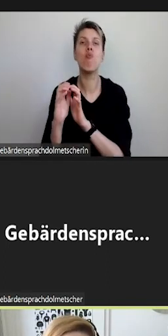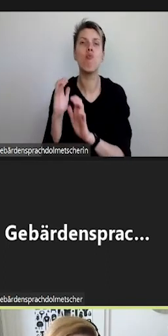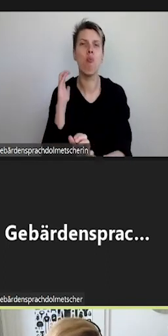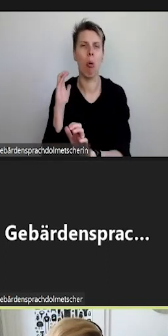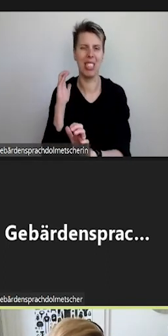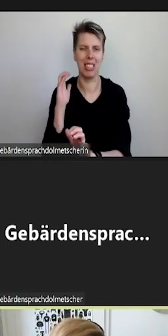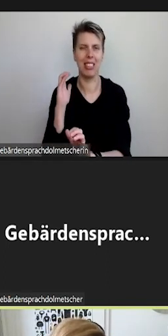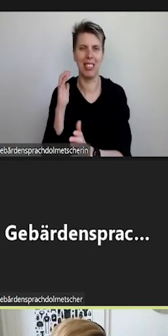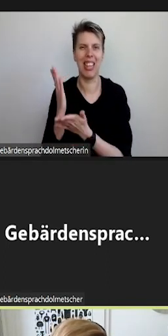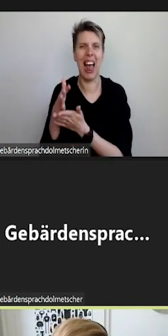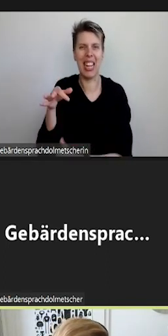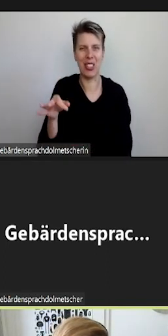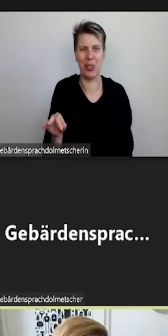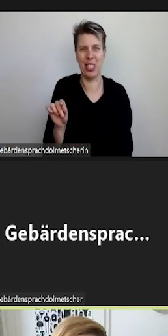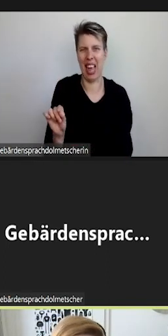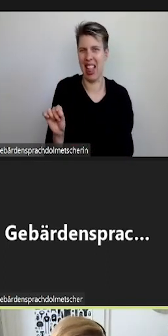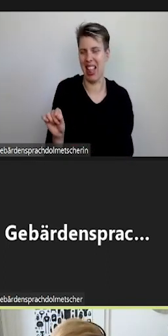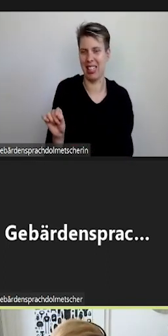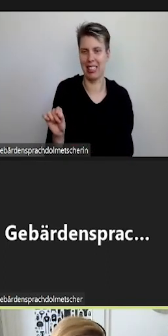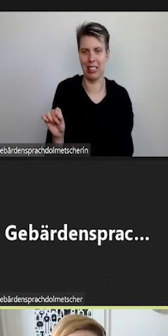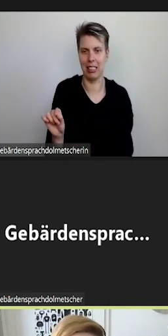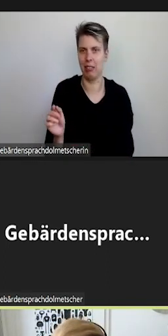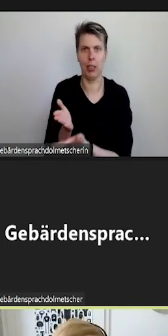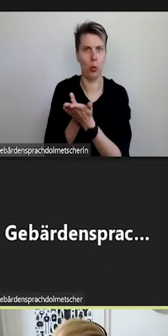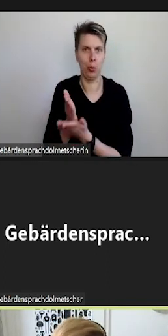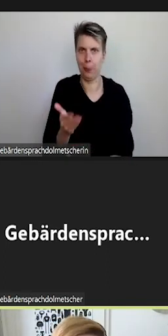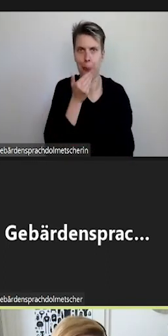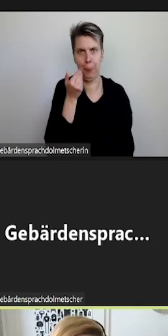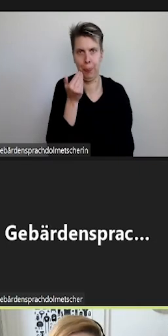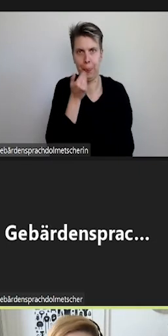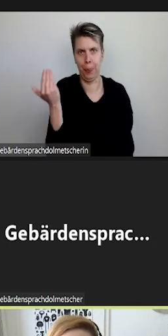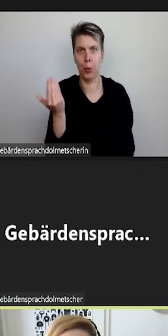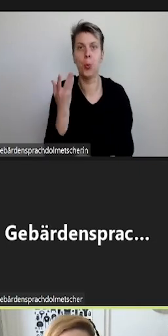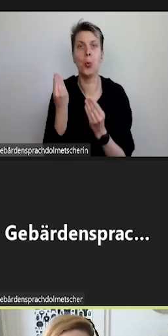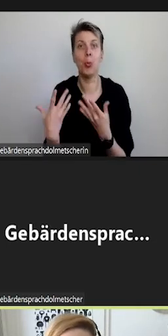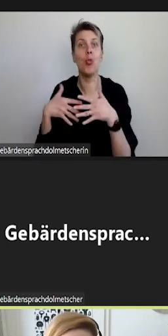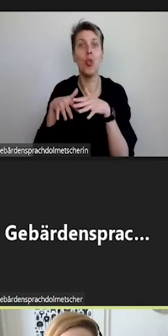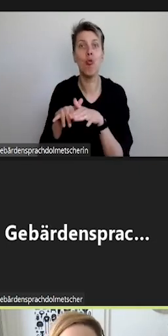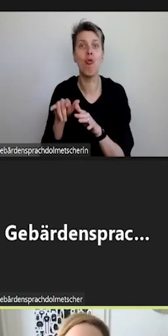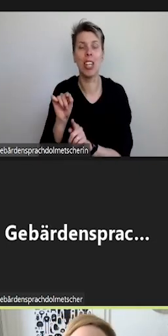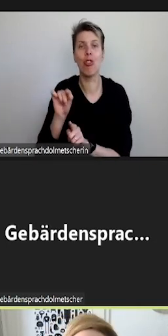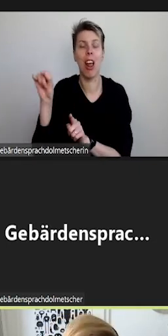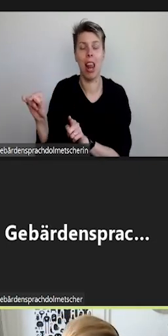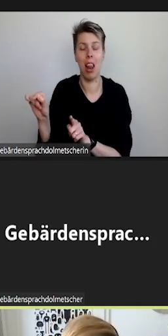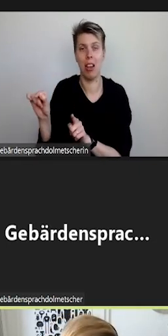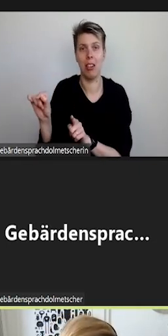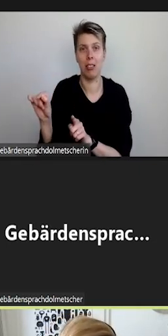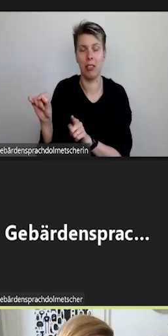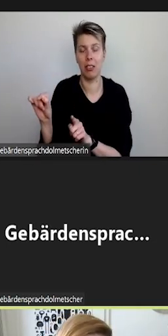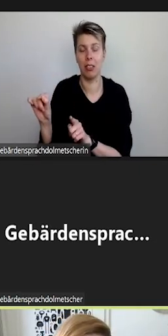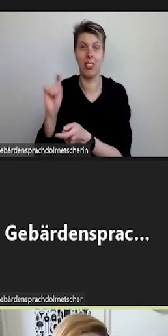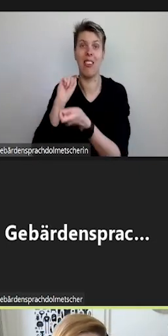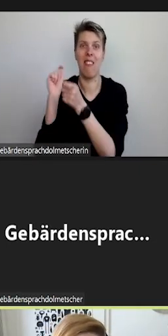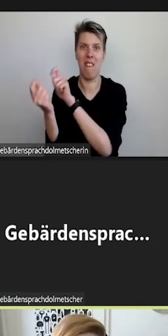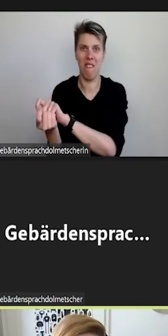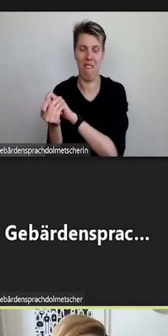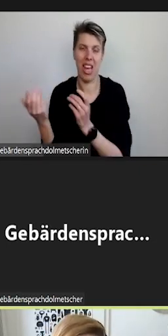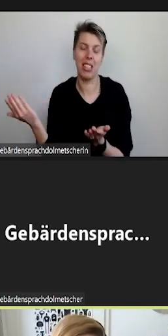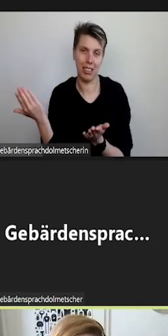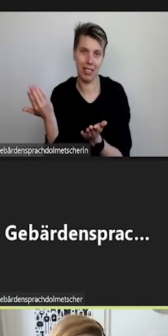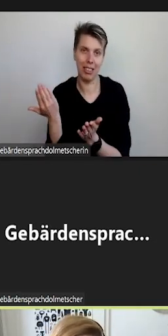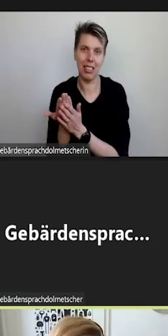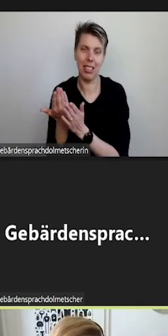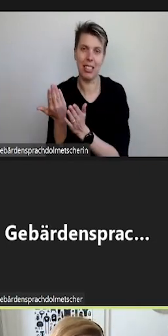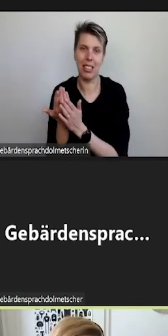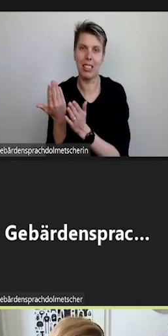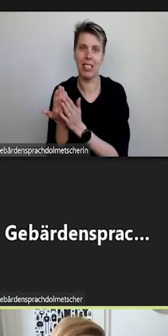eben gerade nicht konstant, weil die Schnittstelle, über die das ausgespielt wurde, hat sich verändert. Da müssten wir eben uns